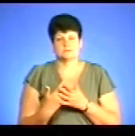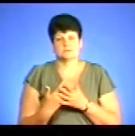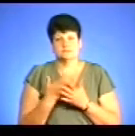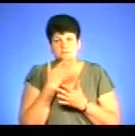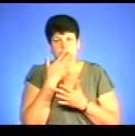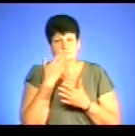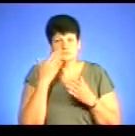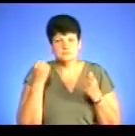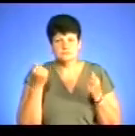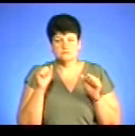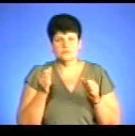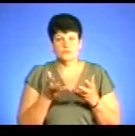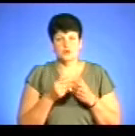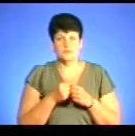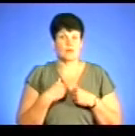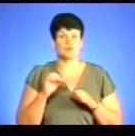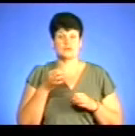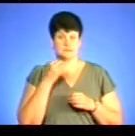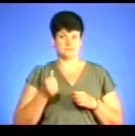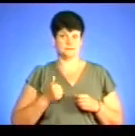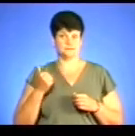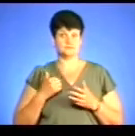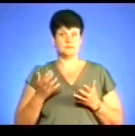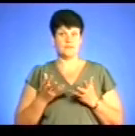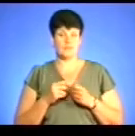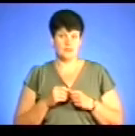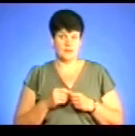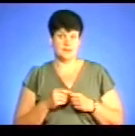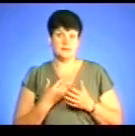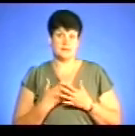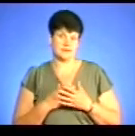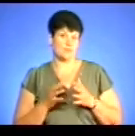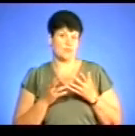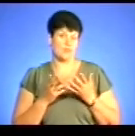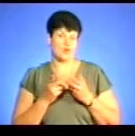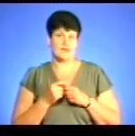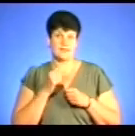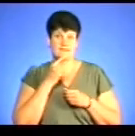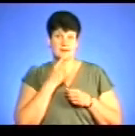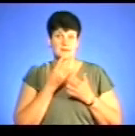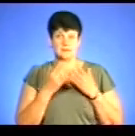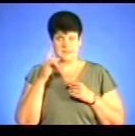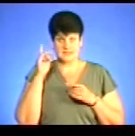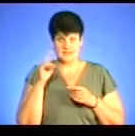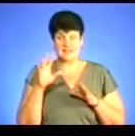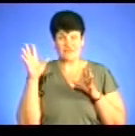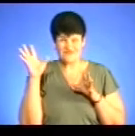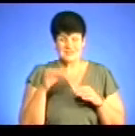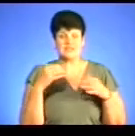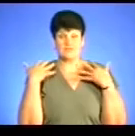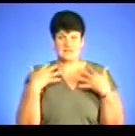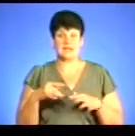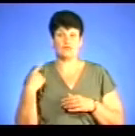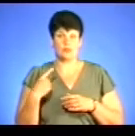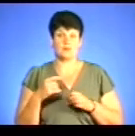Я можу похвалити це нашими досягненнями. Це прорахувати нам, скажімо, важко, тому що якби ми знали ці втрати всі, які є в